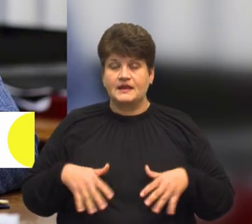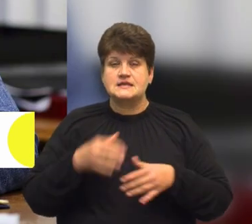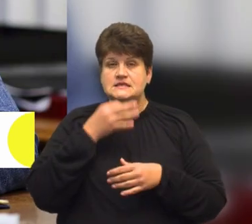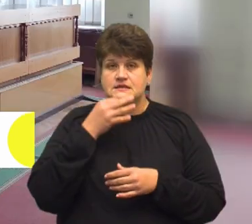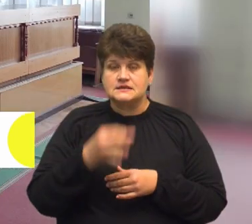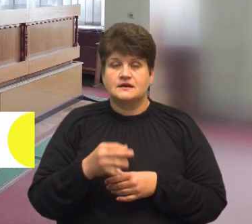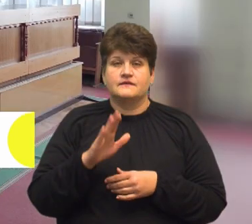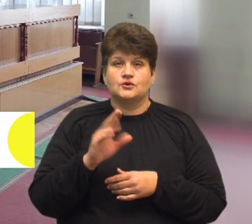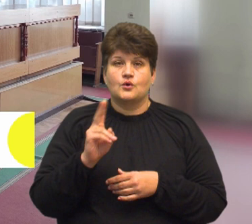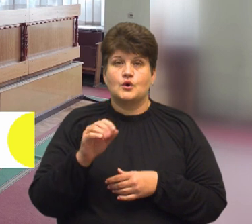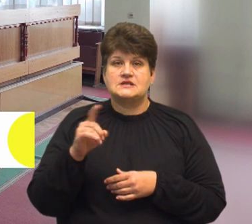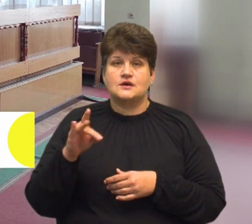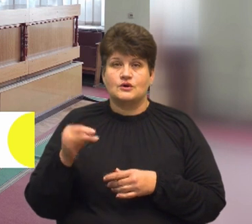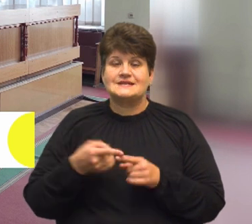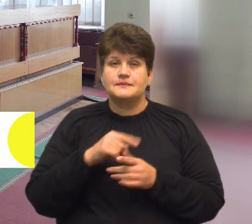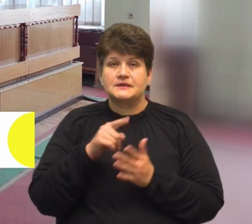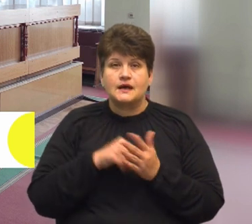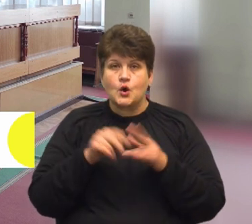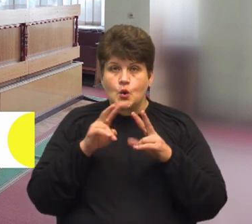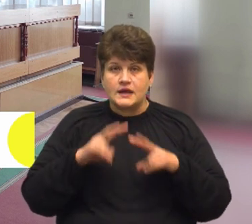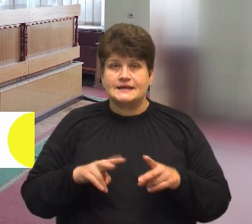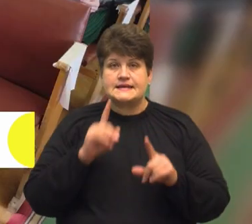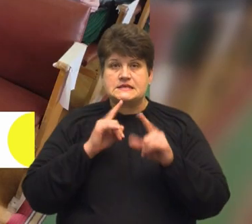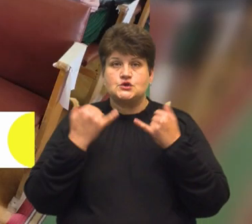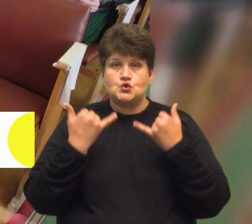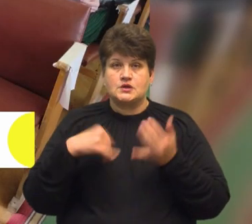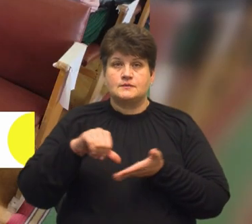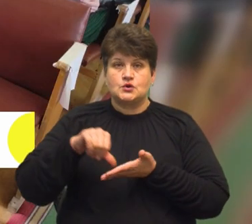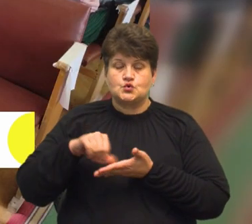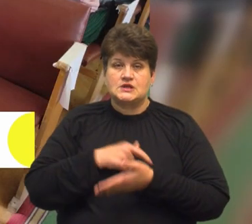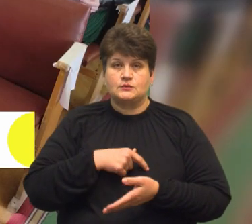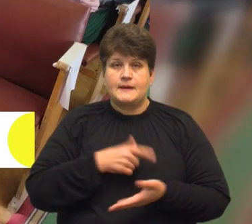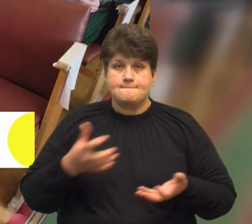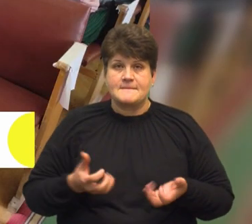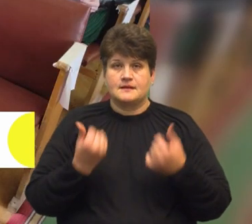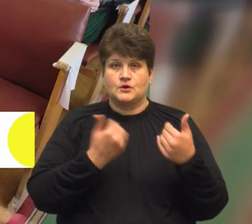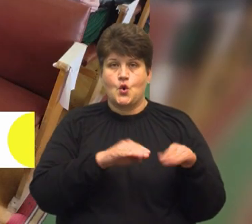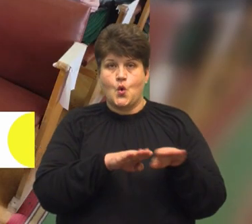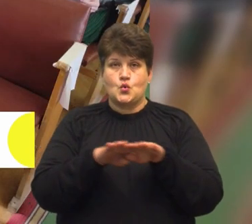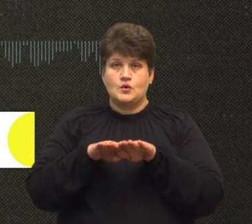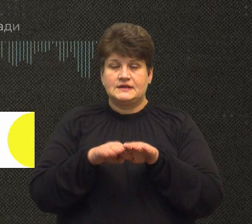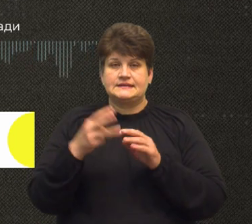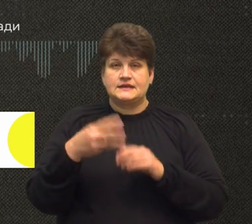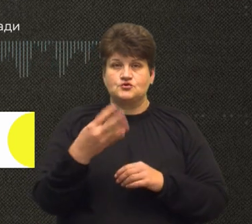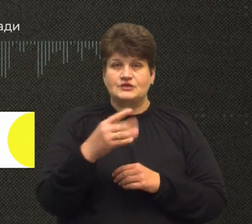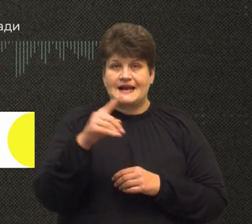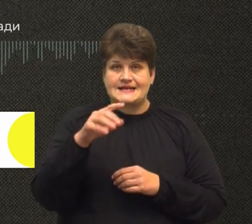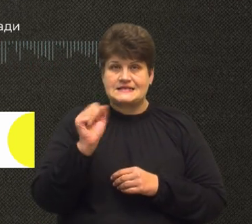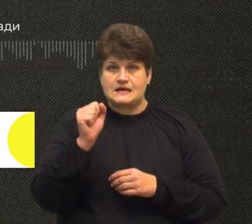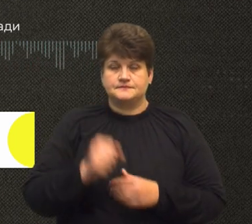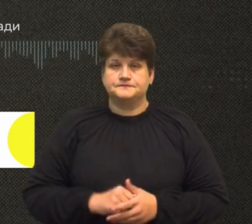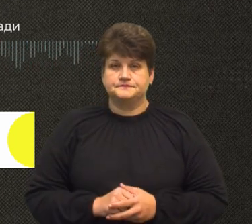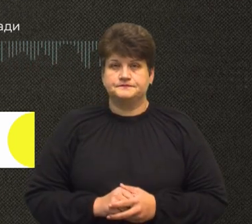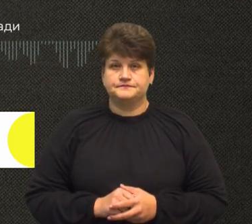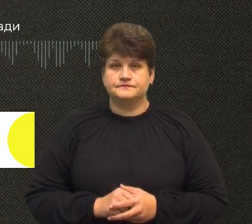Віктор Козорог. Каже, це питання розглянули на сесії сьогодні. Присутні депутати підтримали його одноголосно. 34 – за. У нас до